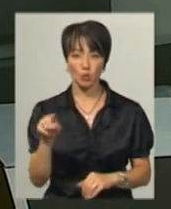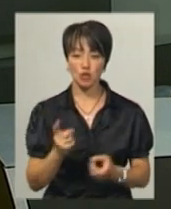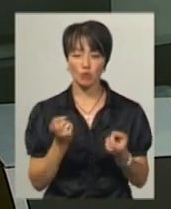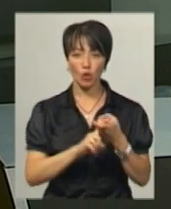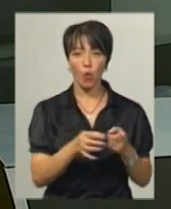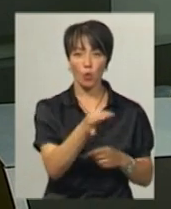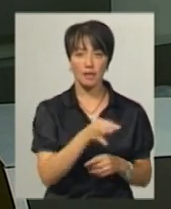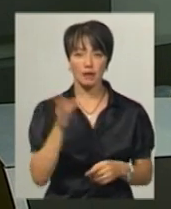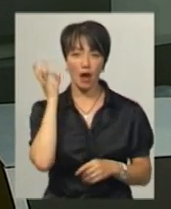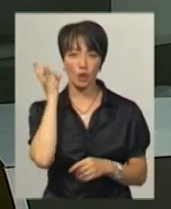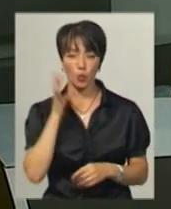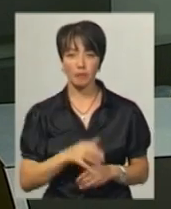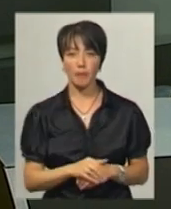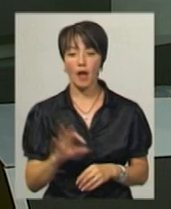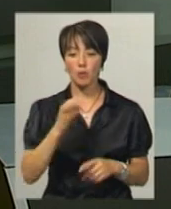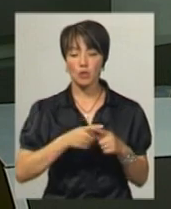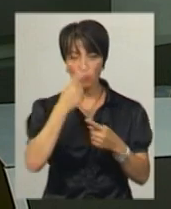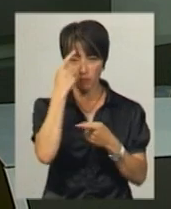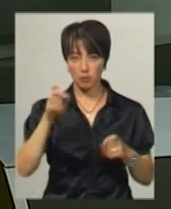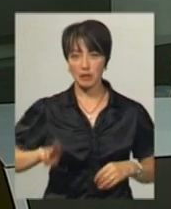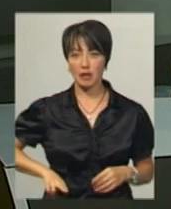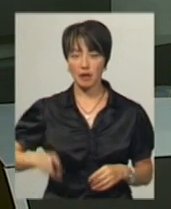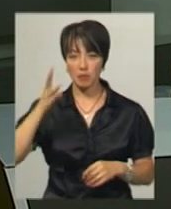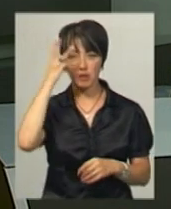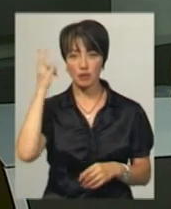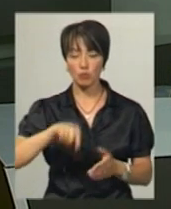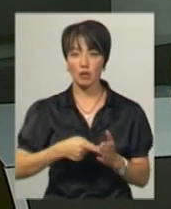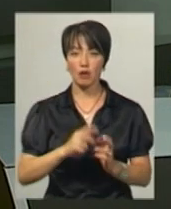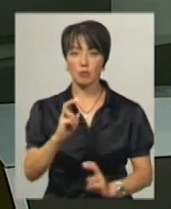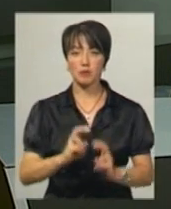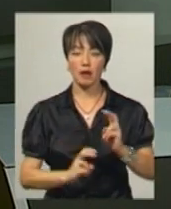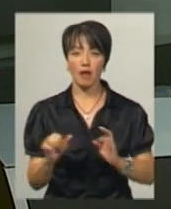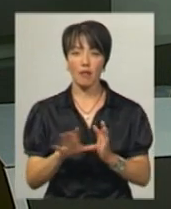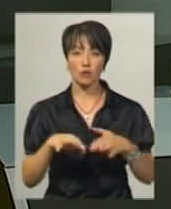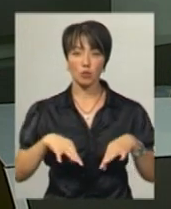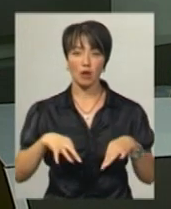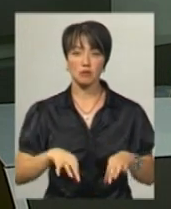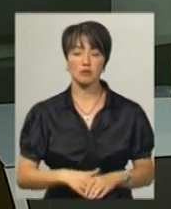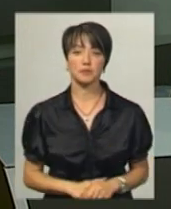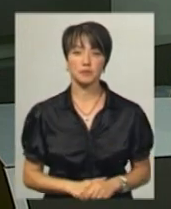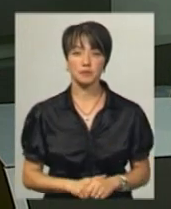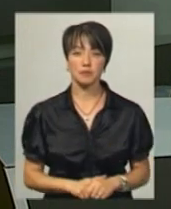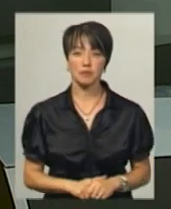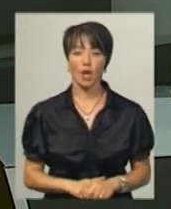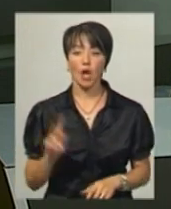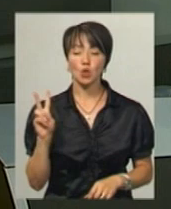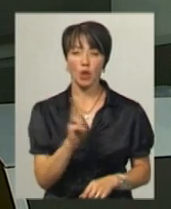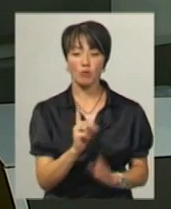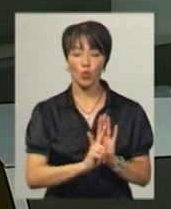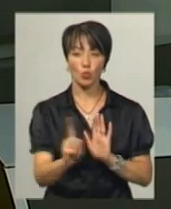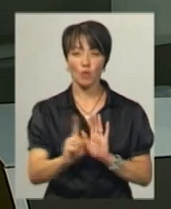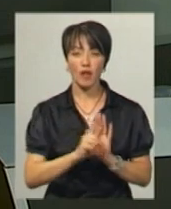сполученням «Озерна-Катіон». Про це нам повідомив директор Хмельницького комунального підприємства «Електротранс» Віктор Паламарчук. Тролейбуси